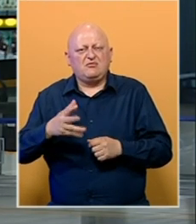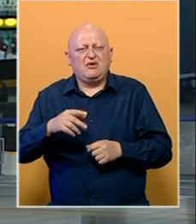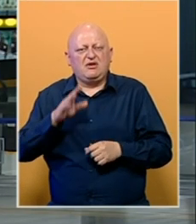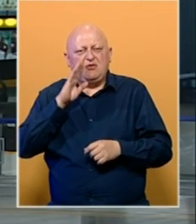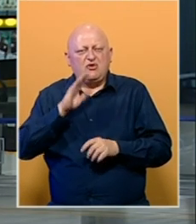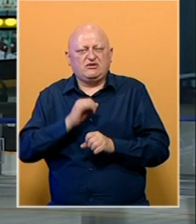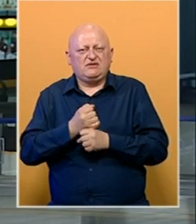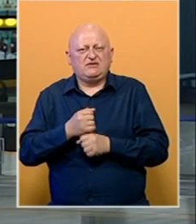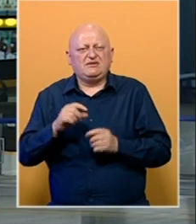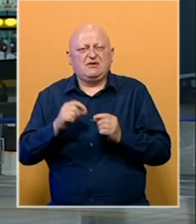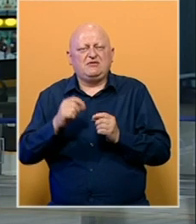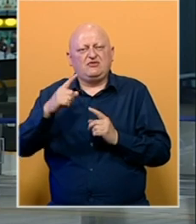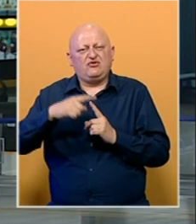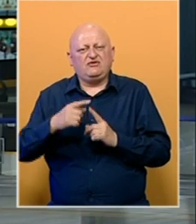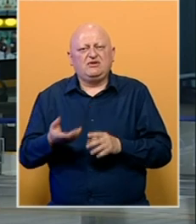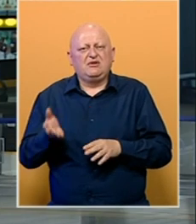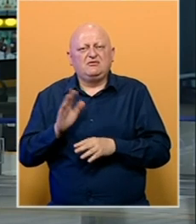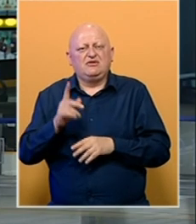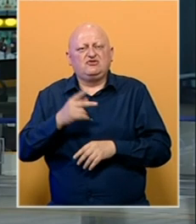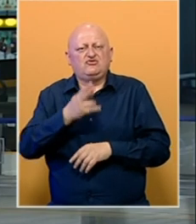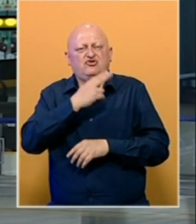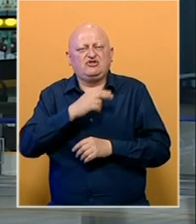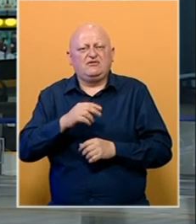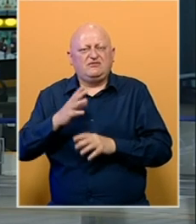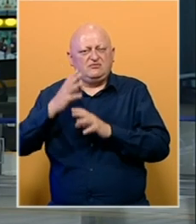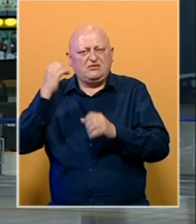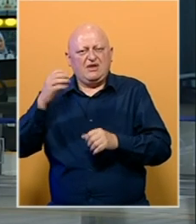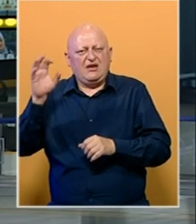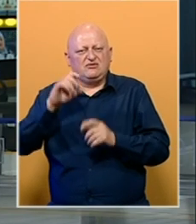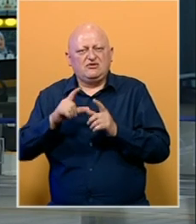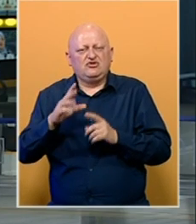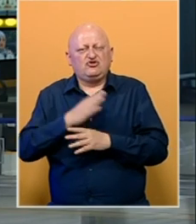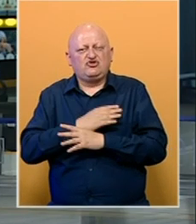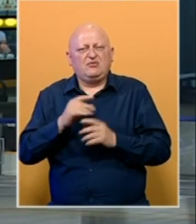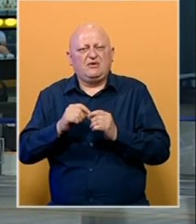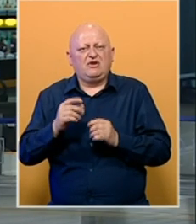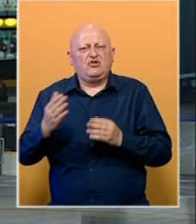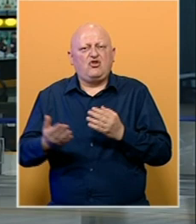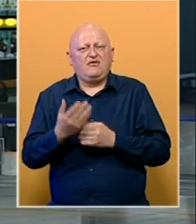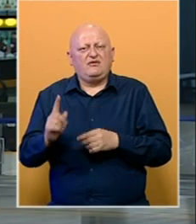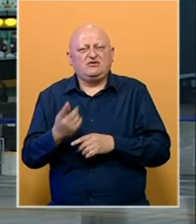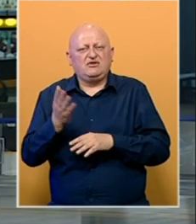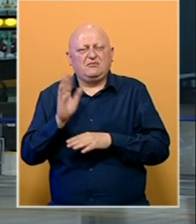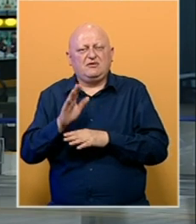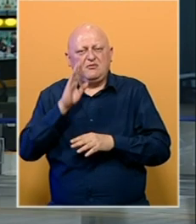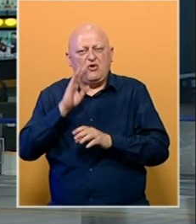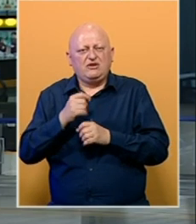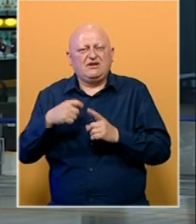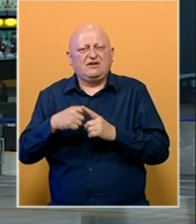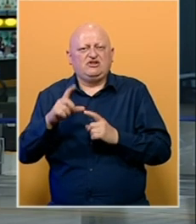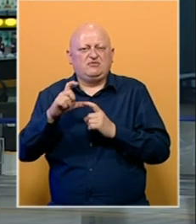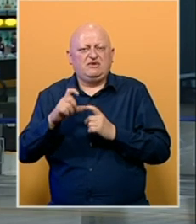među kojima je i BH ministar Bisera Turkovića, prisustovali su i šef diplomatije Evropske unije Žuze Borelj i novi visoki predstavnik za BH,